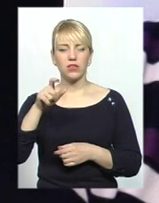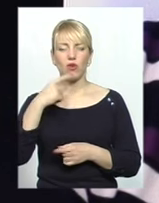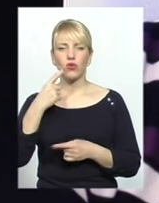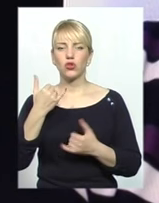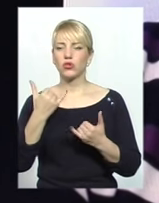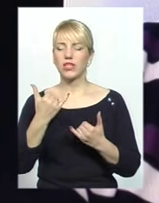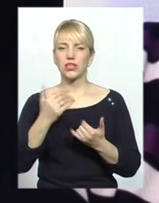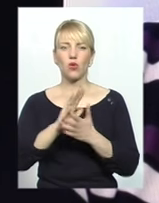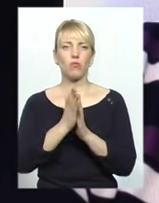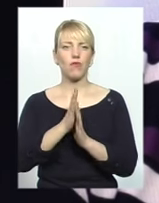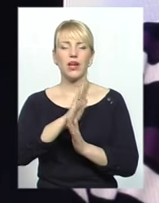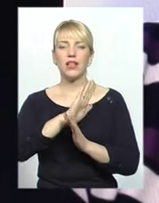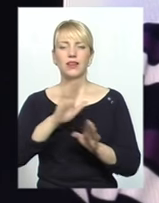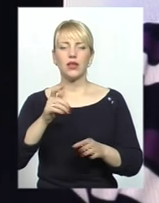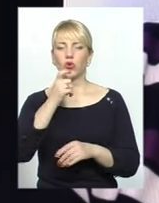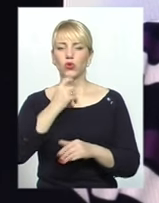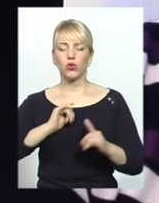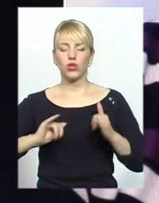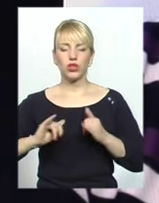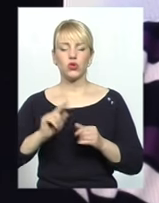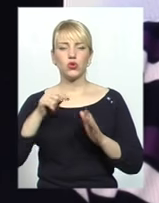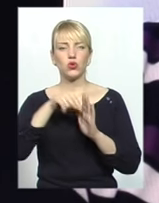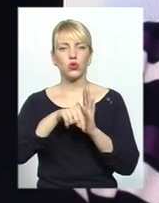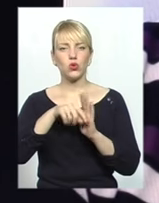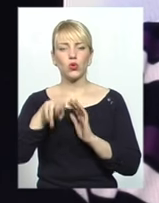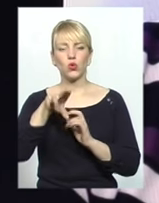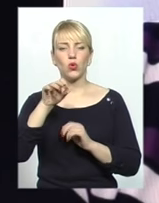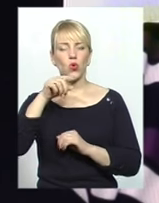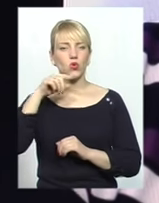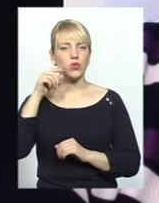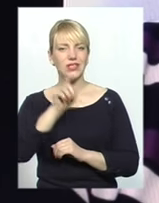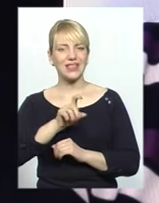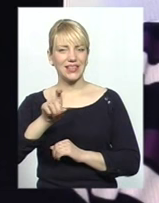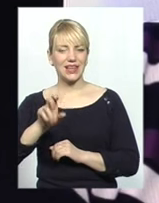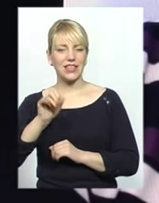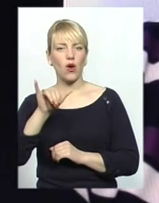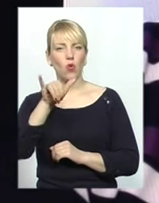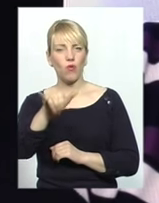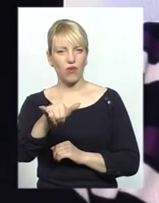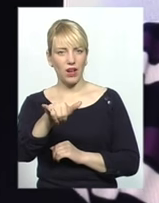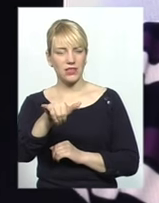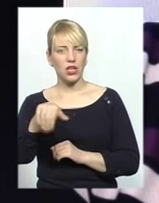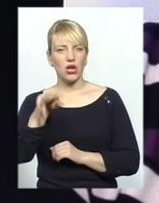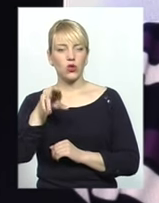толерантності стосовно росіян. Як у вас в цьому питанні стосовно палістинців?